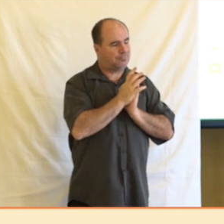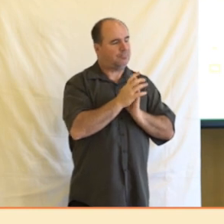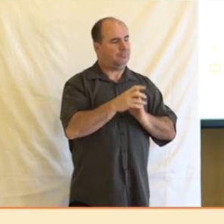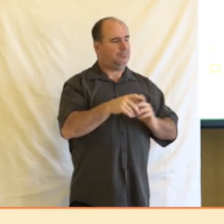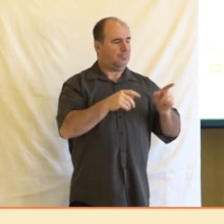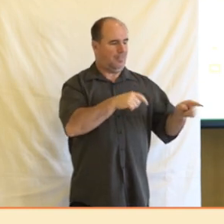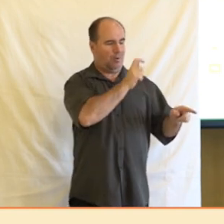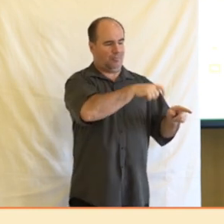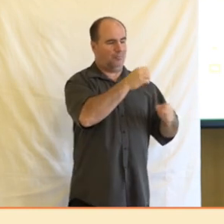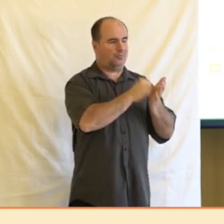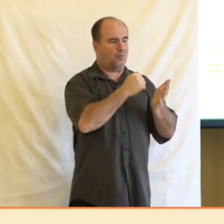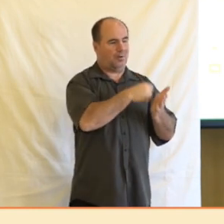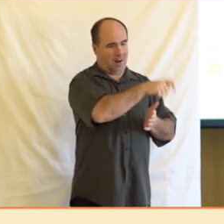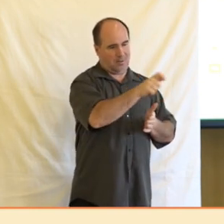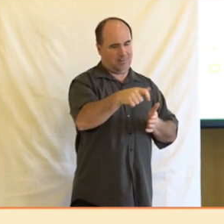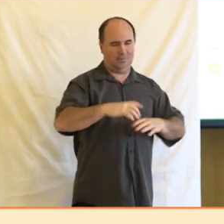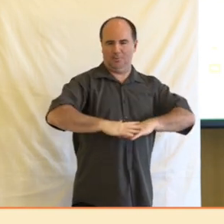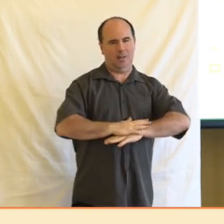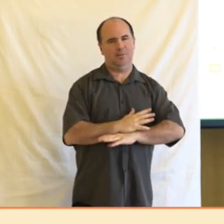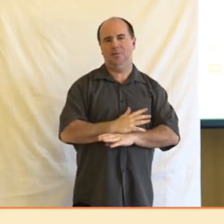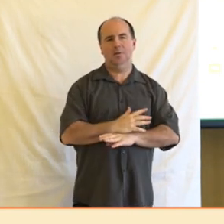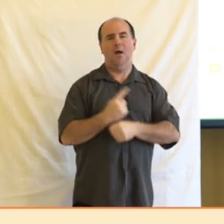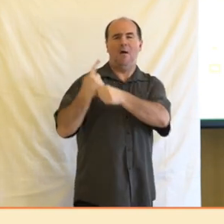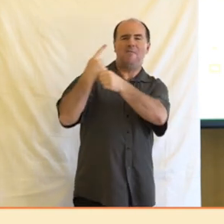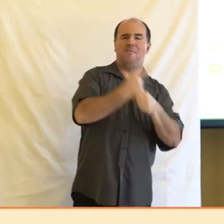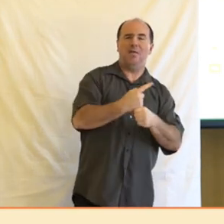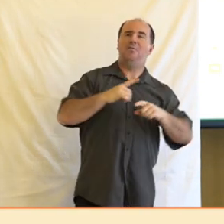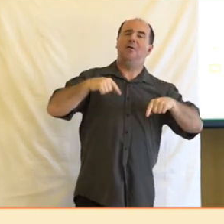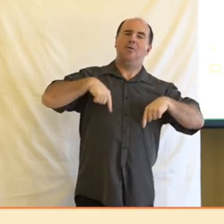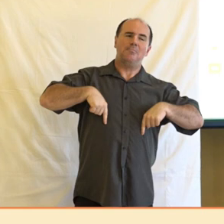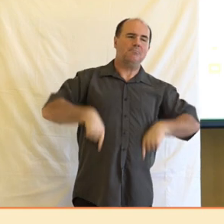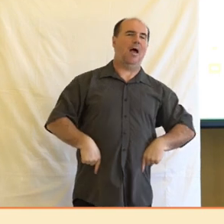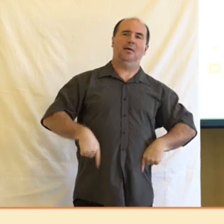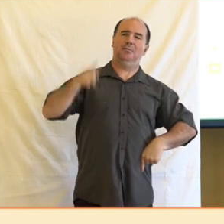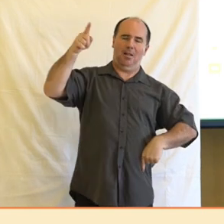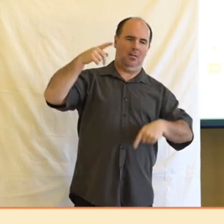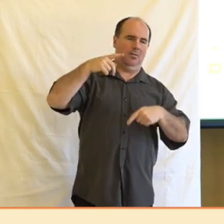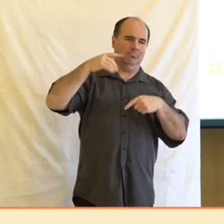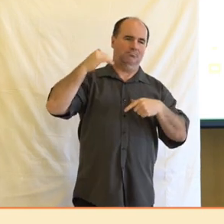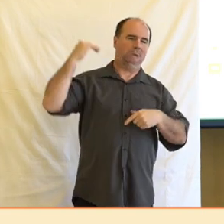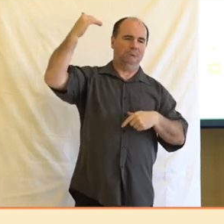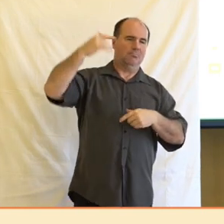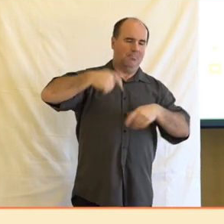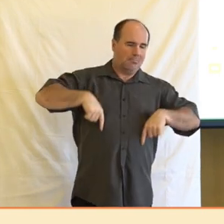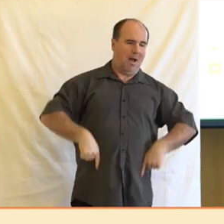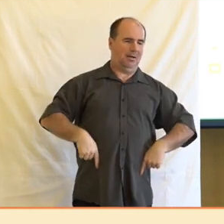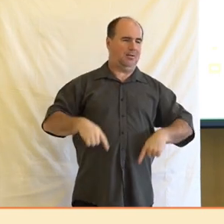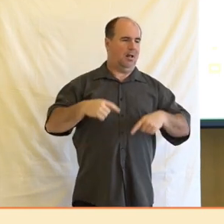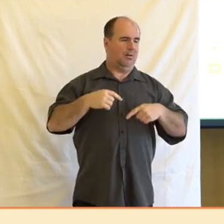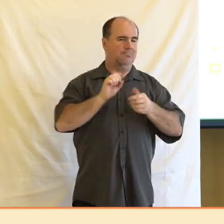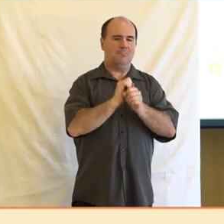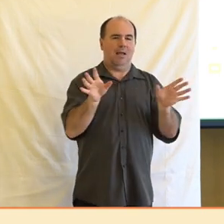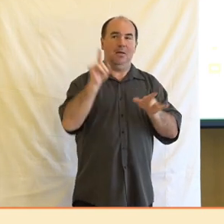nepocitují vliv vlastníků, nebo v pouze velmi malé míře. Mimořádně silně ho pocitují pouze 3%